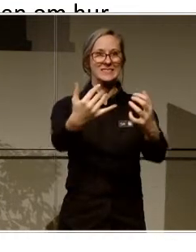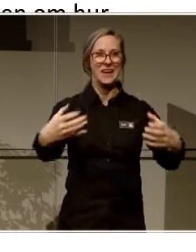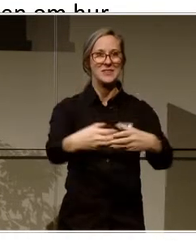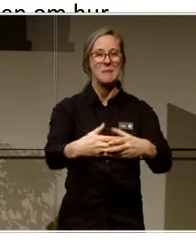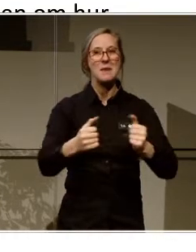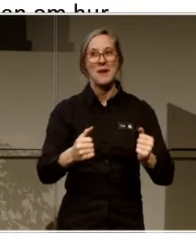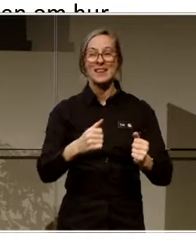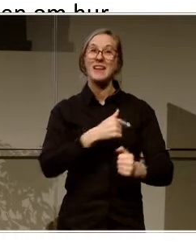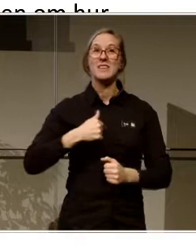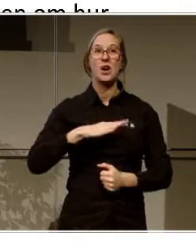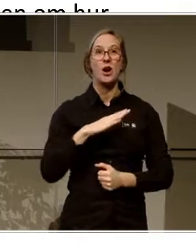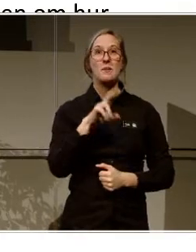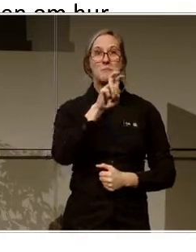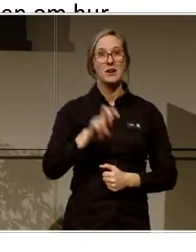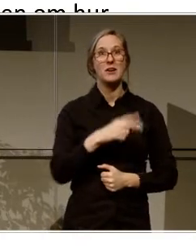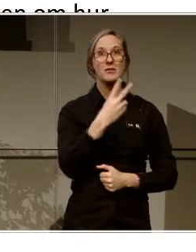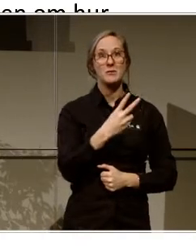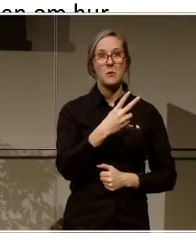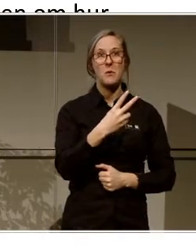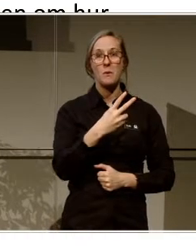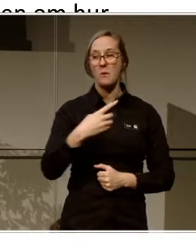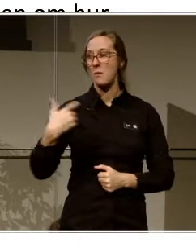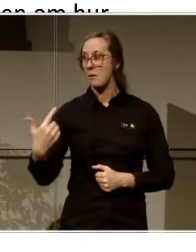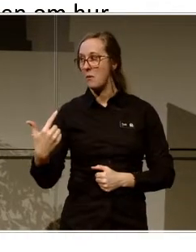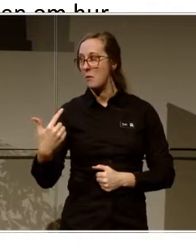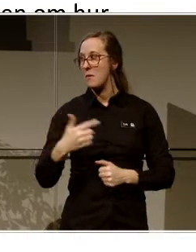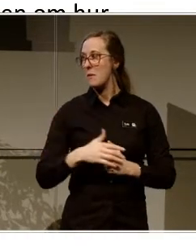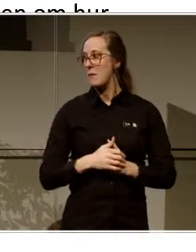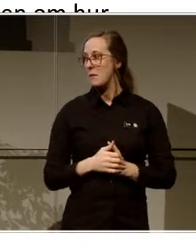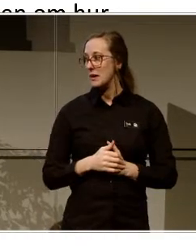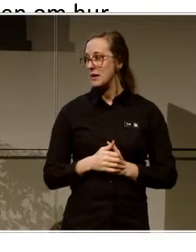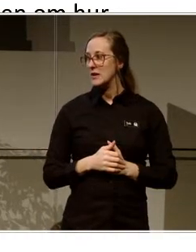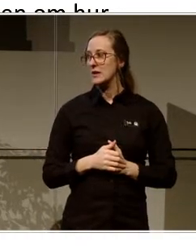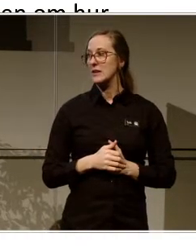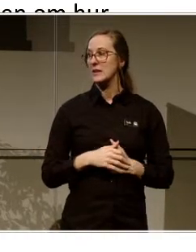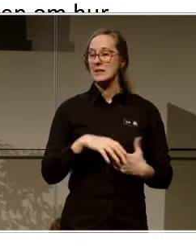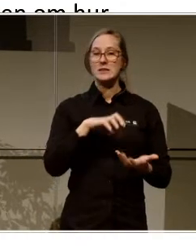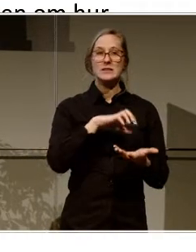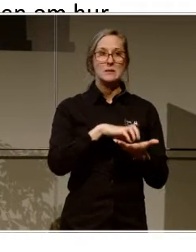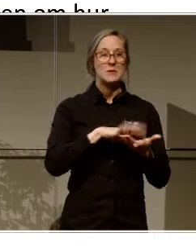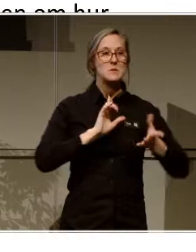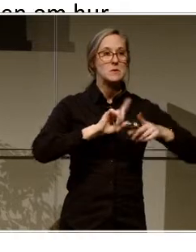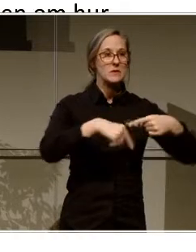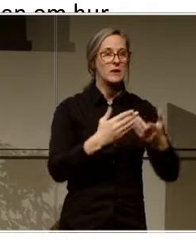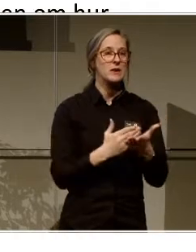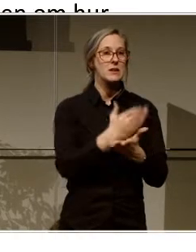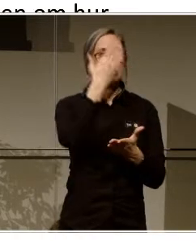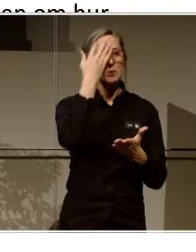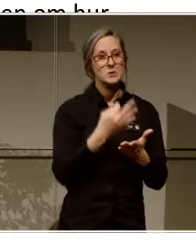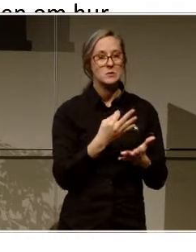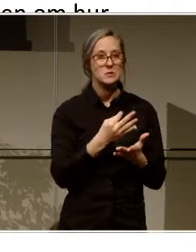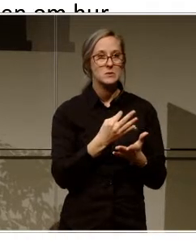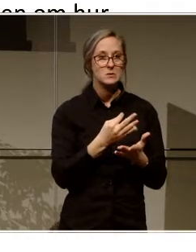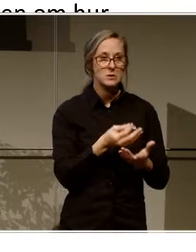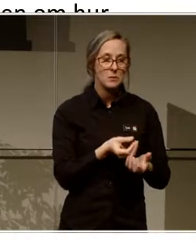sju här. Biblioteket ska verka för demokratiska samhällsutveckling. Genom bland annat kunskapsförmedling och fri